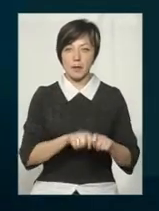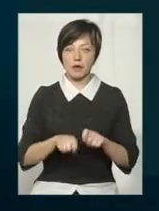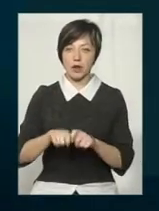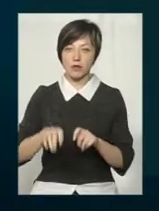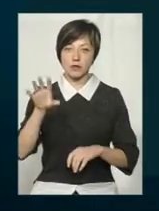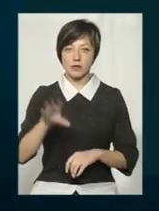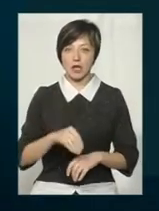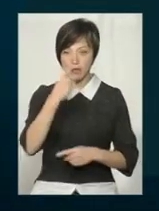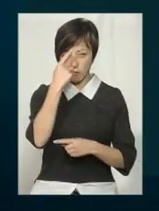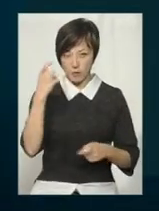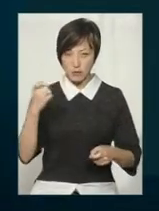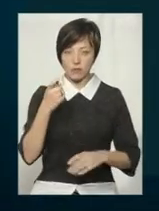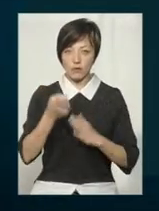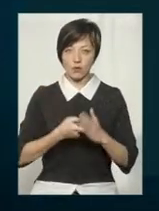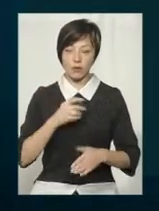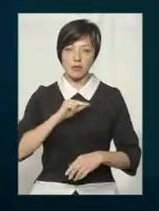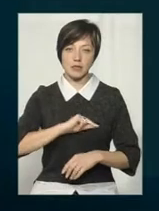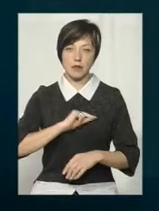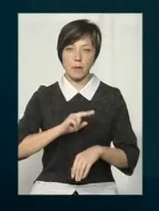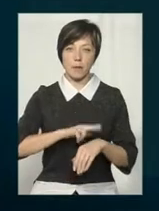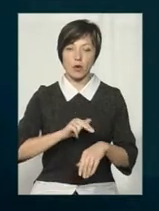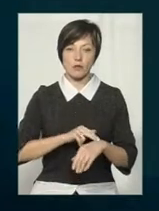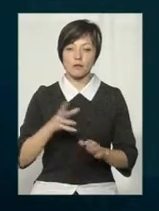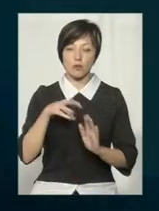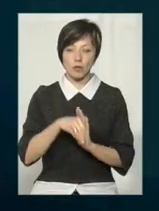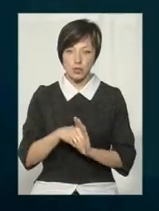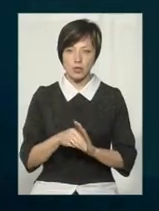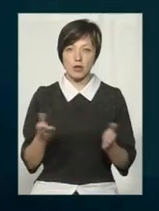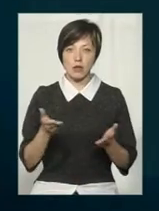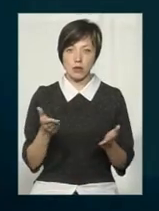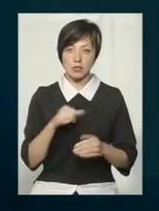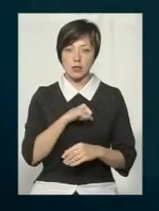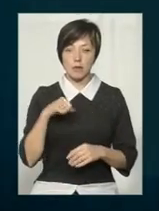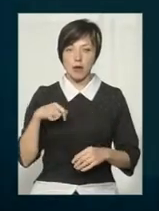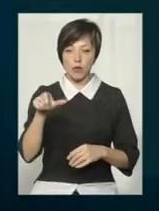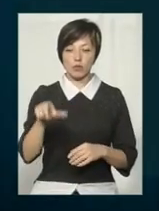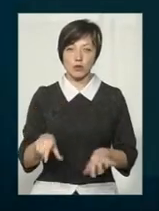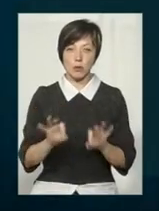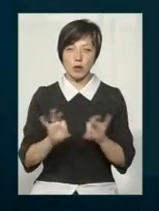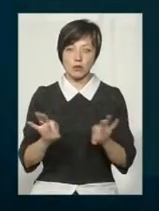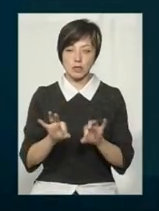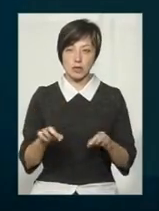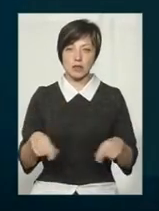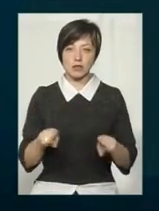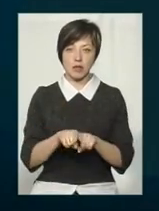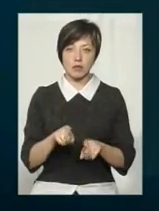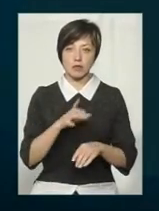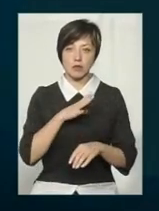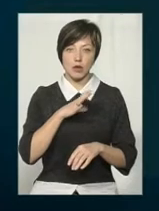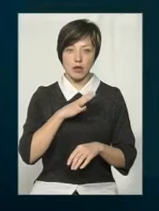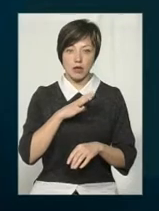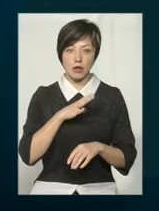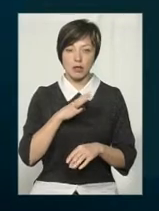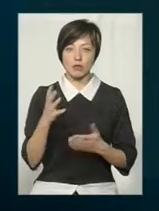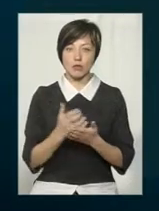інформація, яка стала відома працівникам поліції, в тому числі і та, яку сама особа потерпіла, надала, а також яка була здобута в